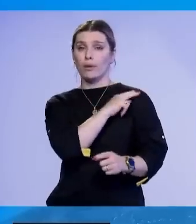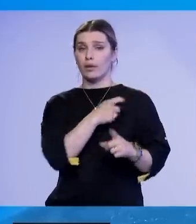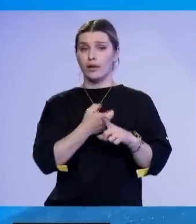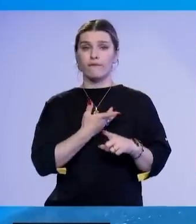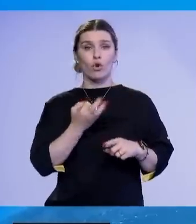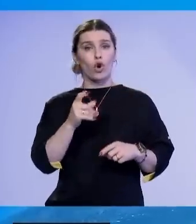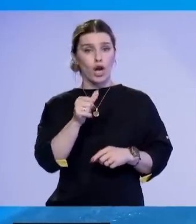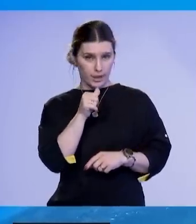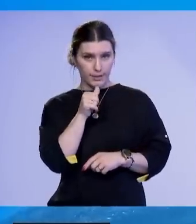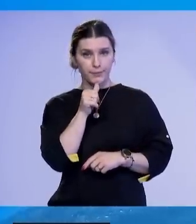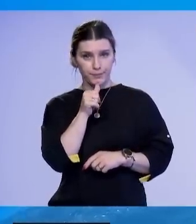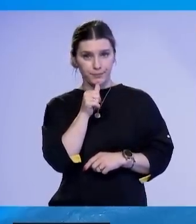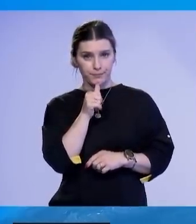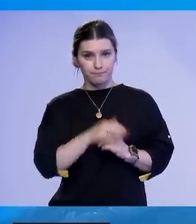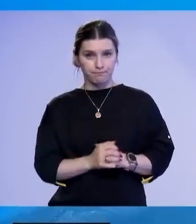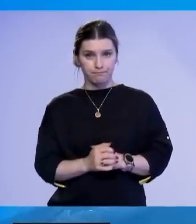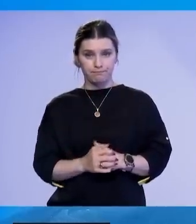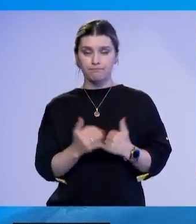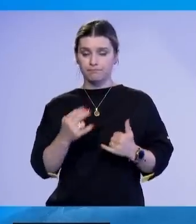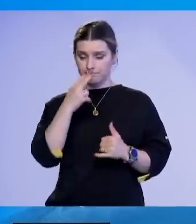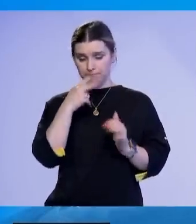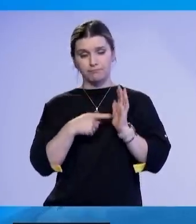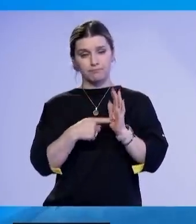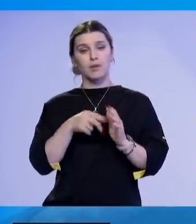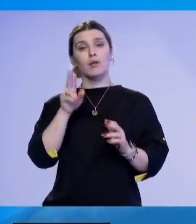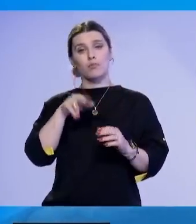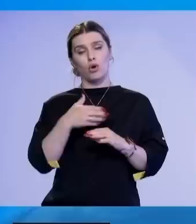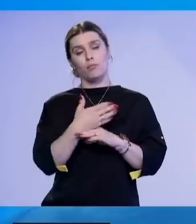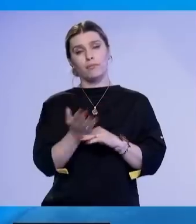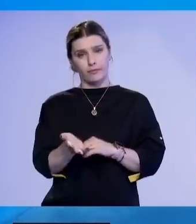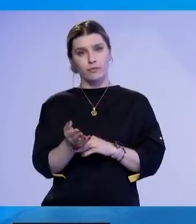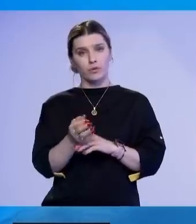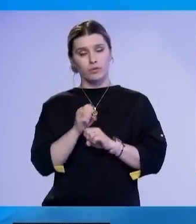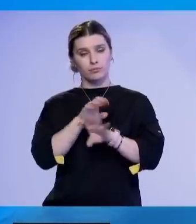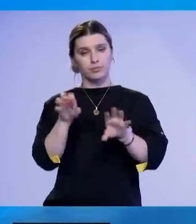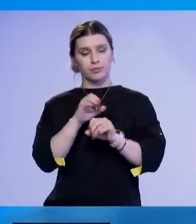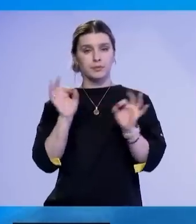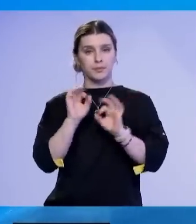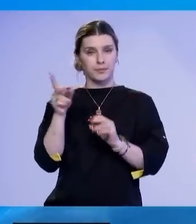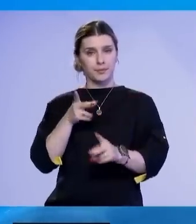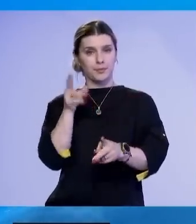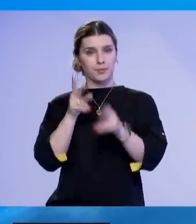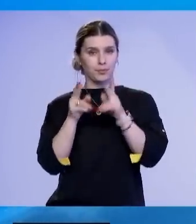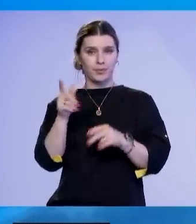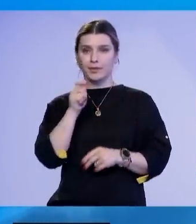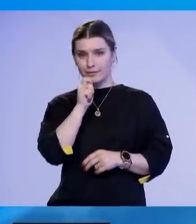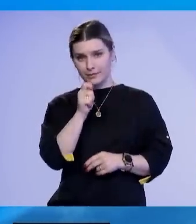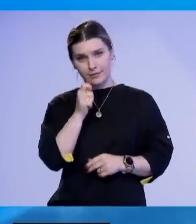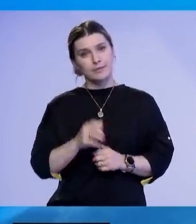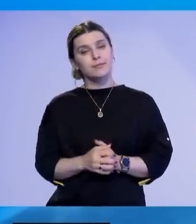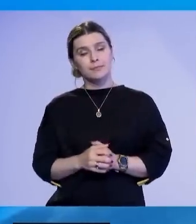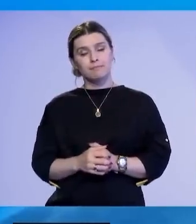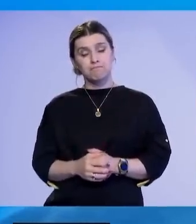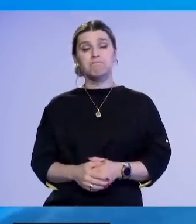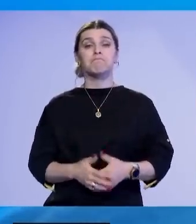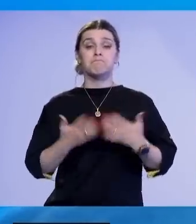Ristuqia. Të një shikueshë të storja dhe të andjekim për pak minutat dhe risate pregaditet. Vëshdojmë në besim të kemisari